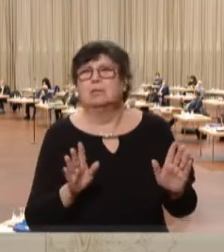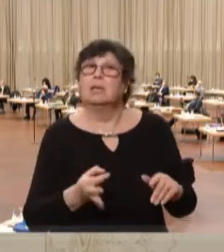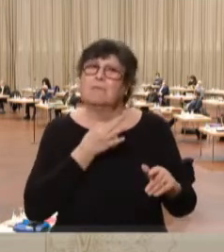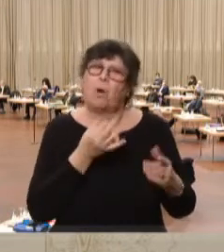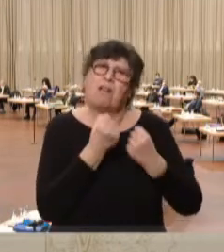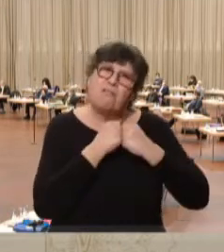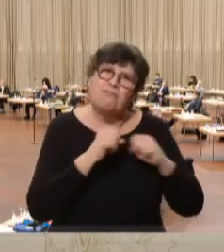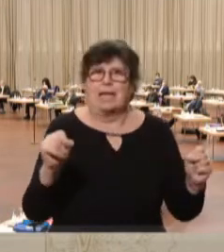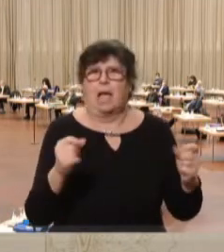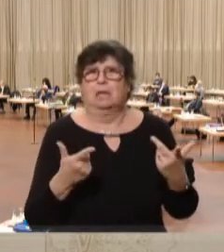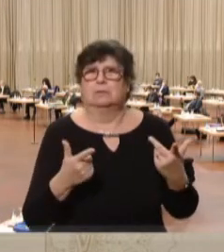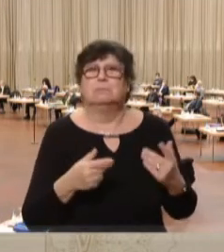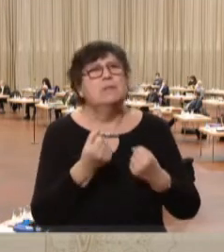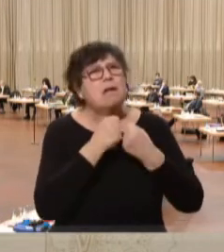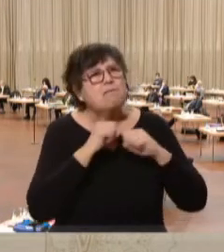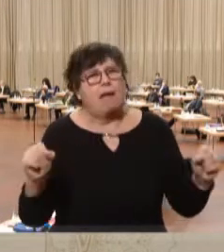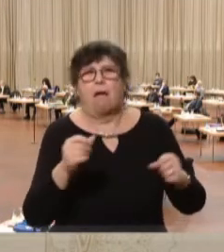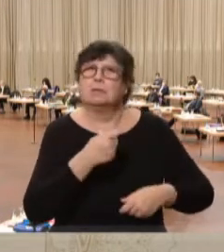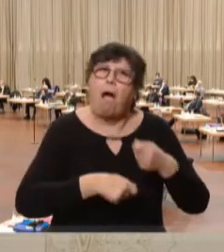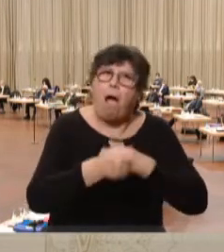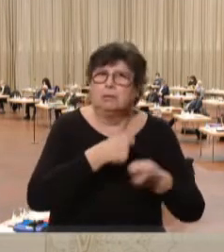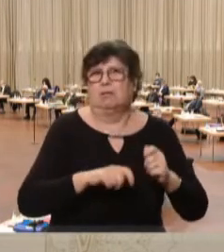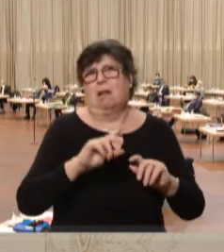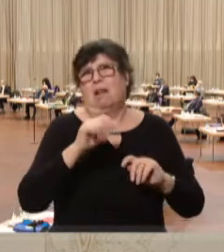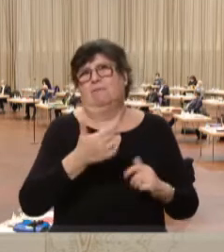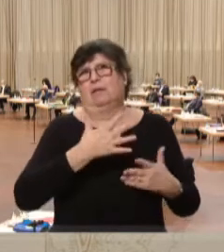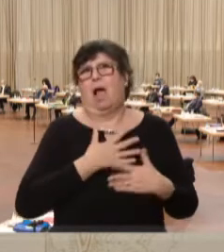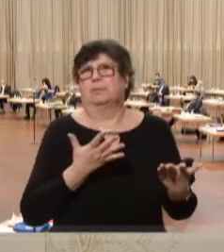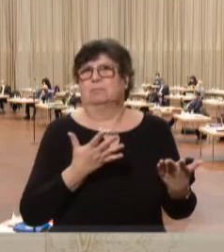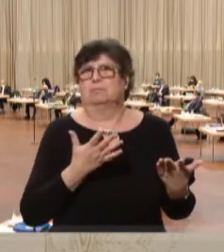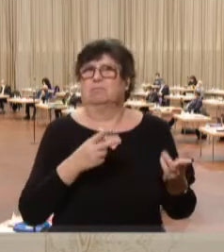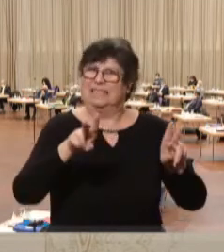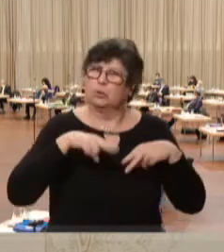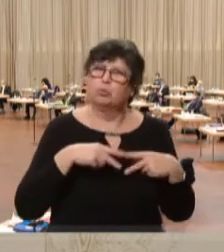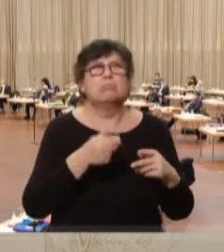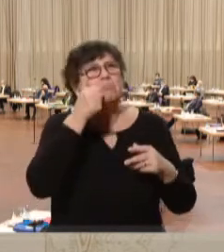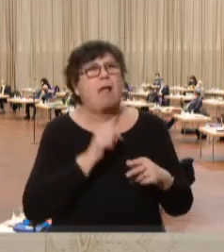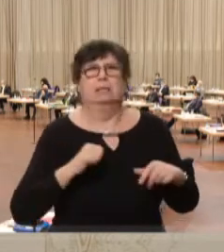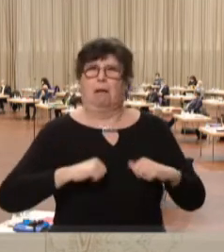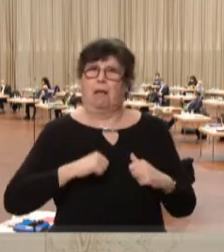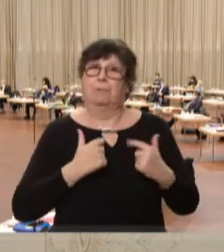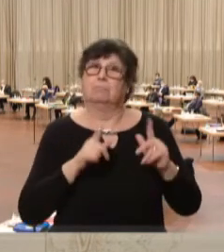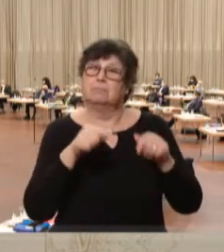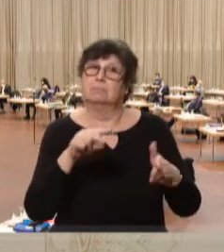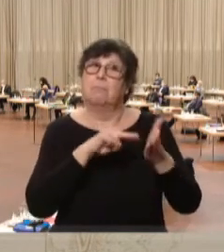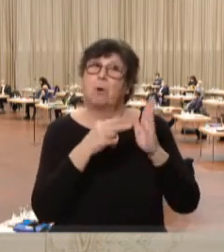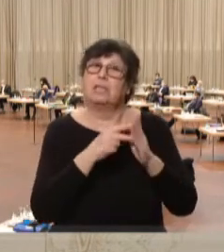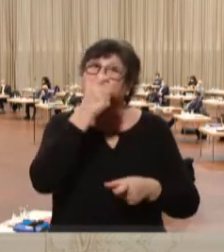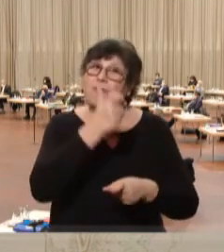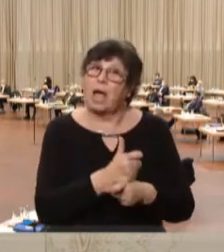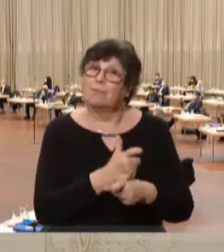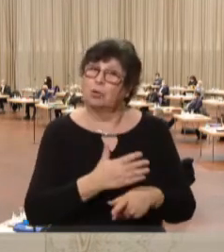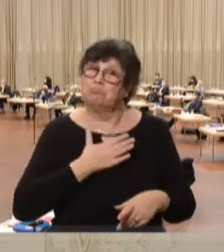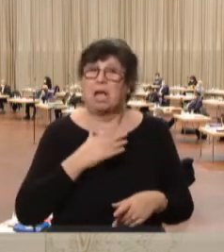Freiheit, die Freiheit ihres Handelns wiederhaben. Aber unsere politisch Verantwortlichen haben meiner